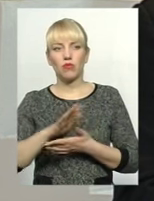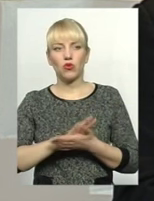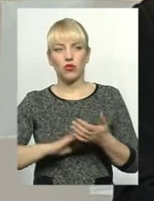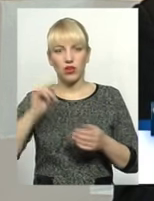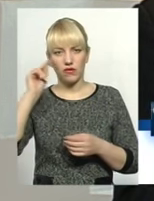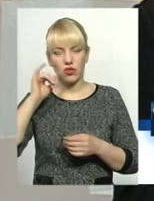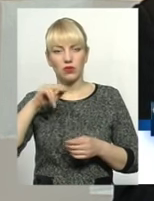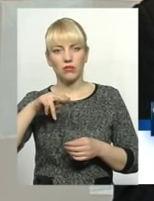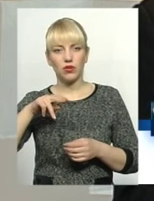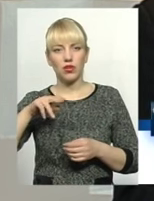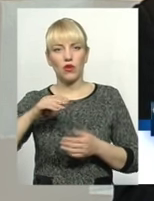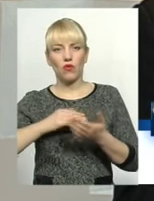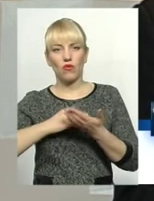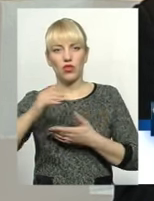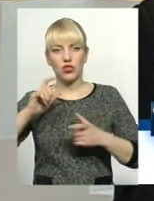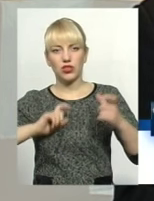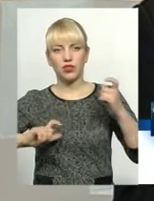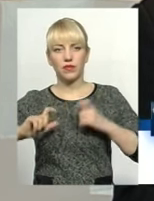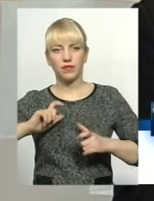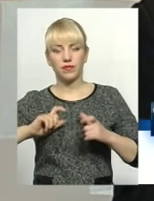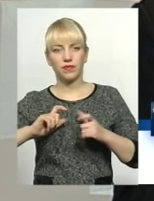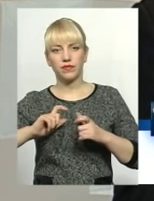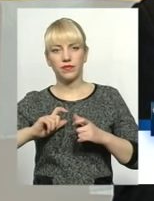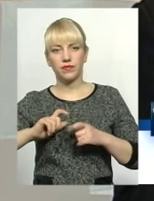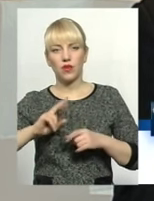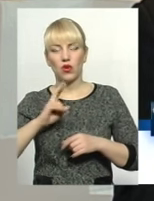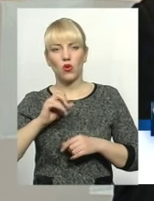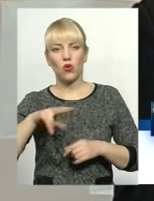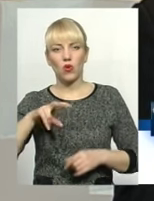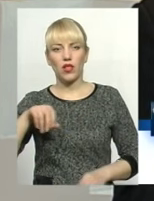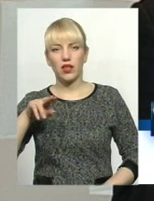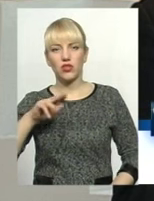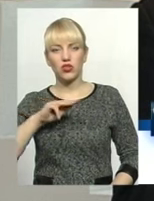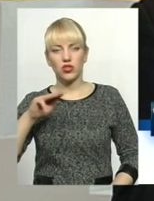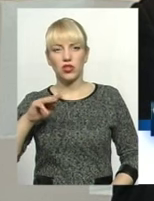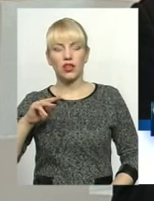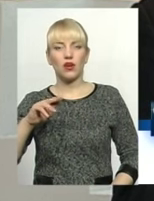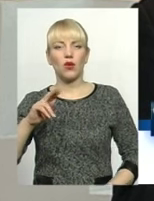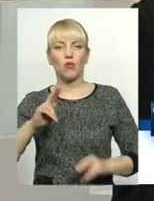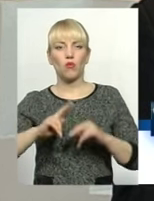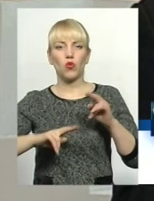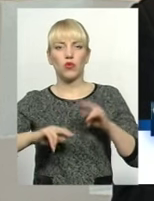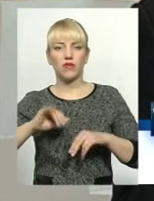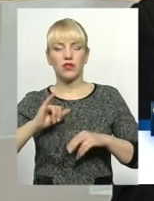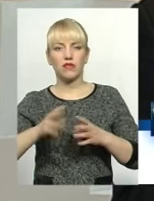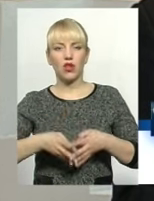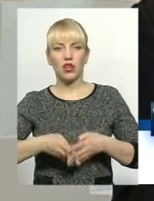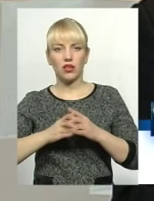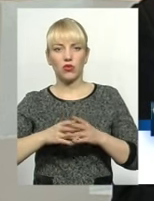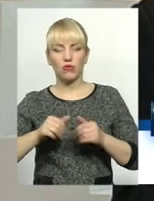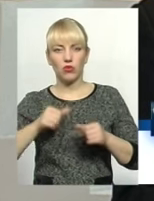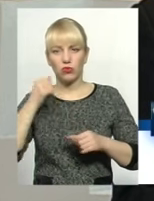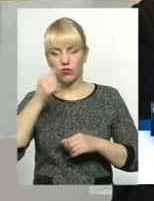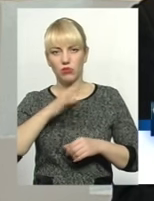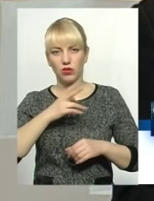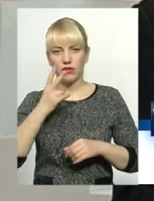вищому навчальному закладі. Він зараз є студентом коледжу будівництва та архіектури. Минулого року в нас було два призеріуса